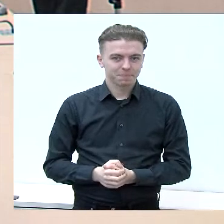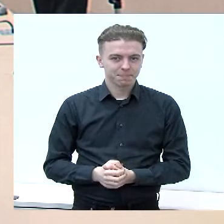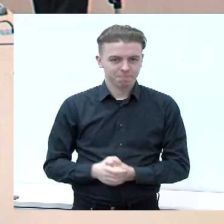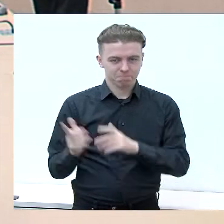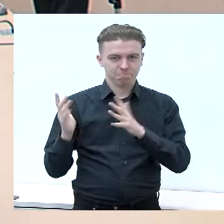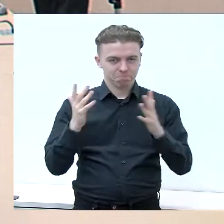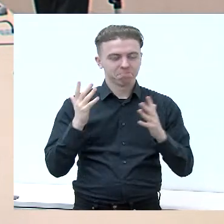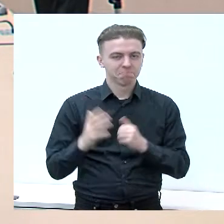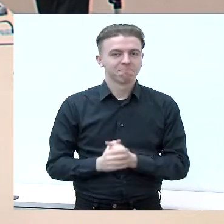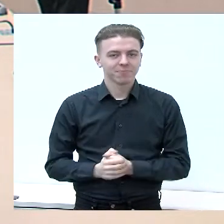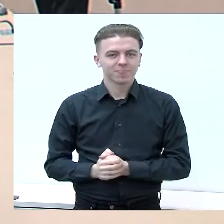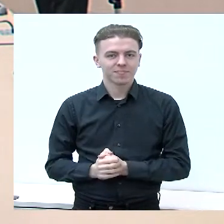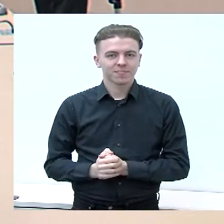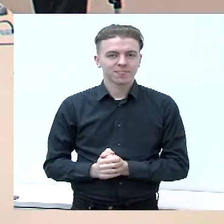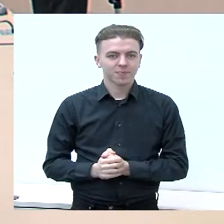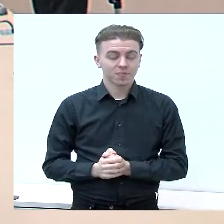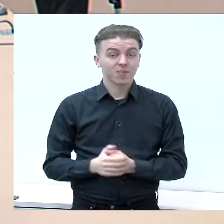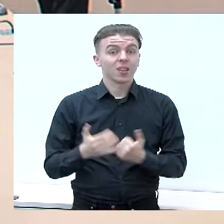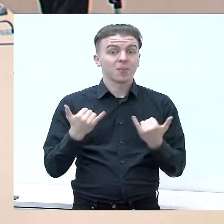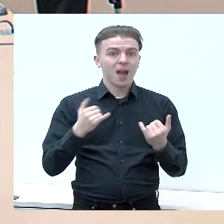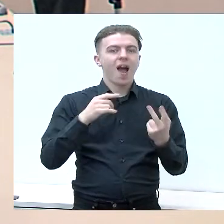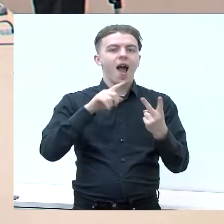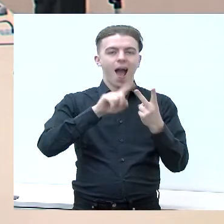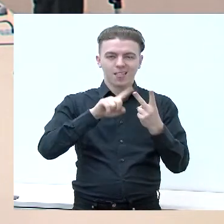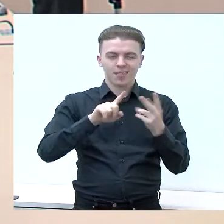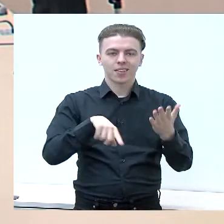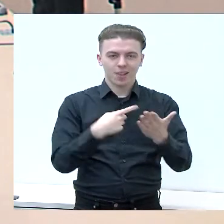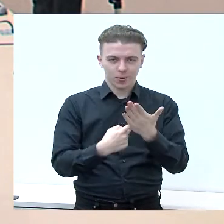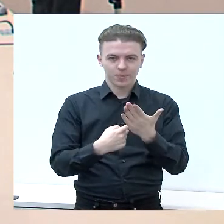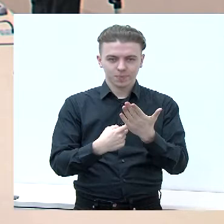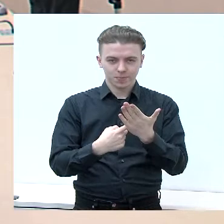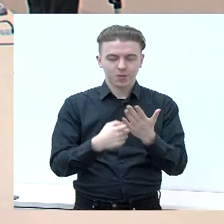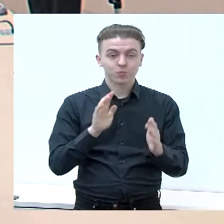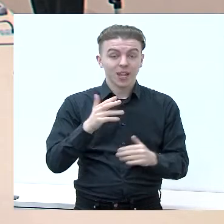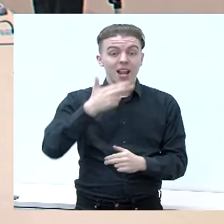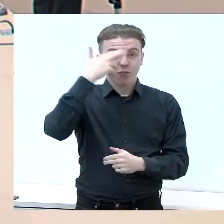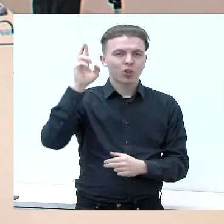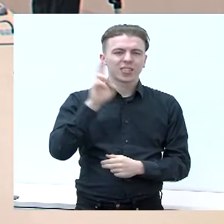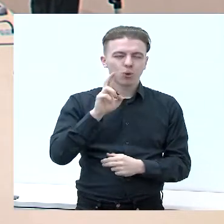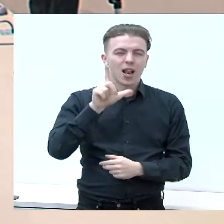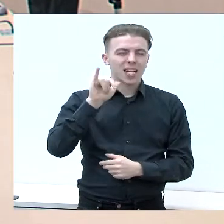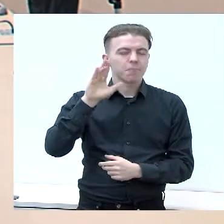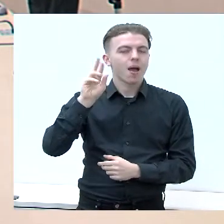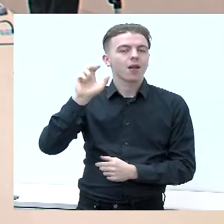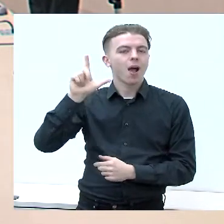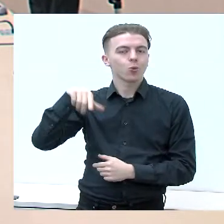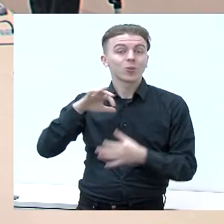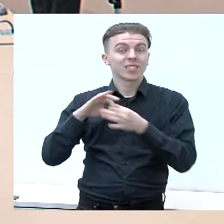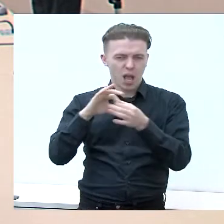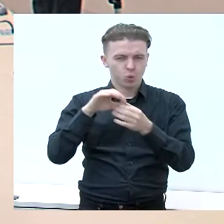Tai po antrąjį klausimą, tada paklausiu vėlgi Lietuvos ir Respublikos liberalų sąjūdžio.